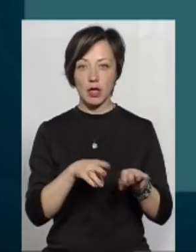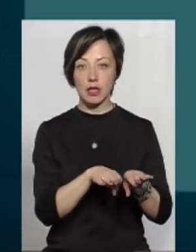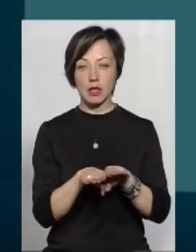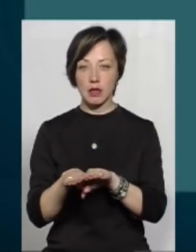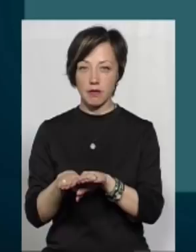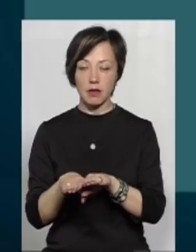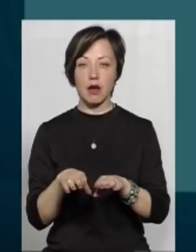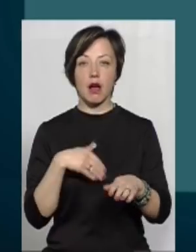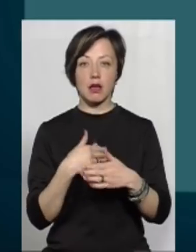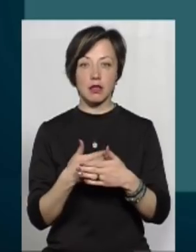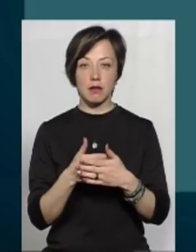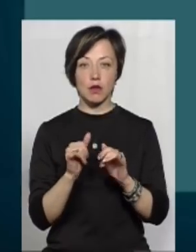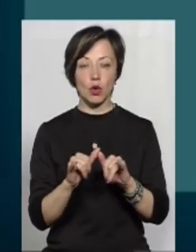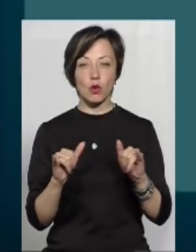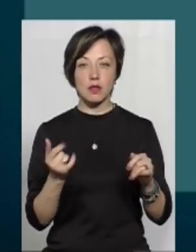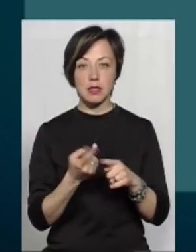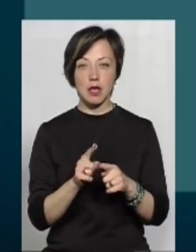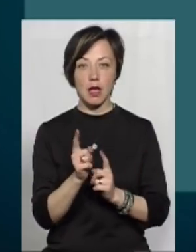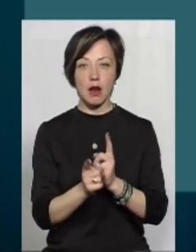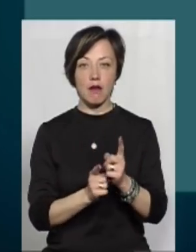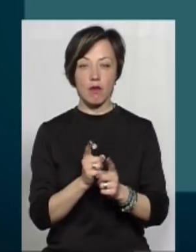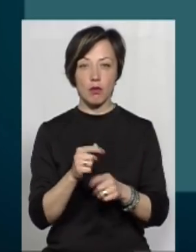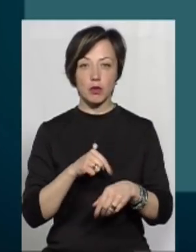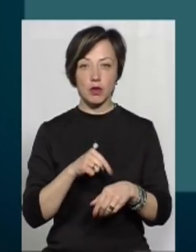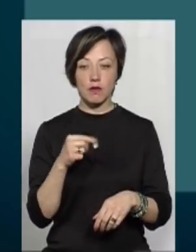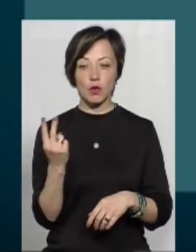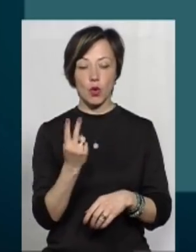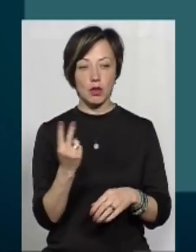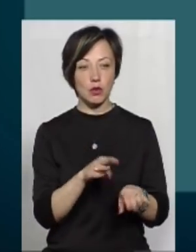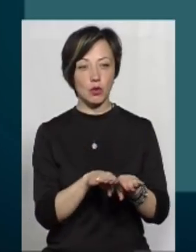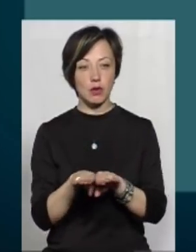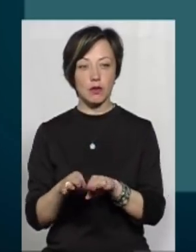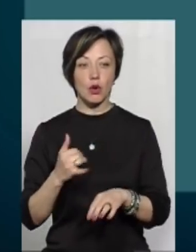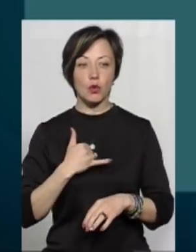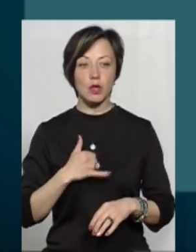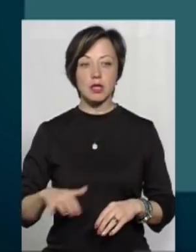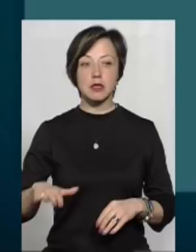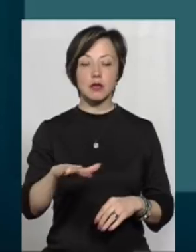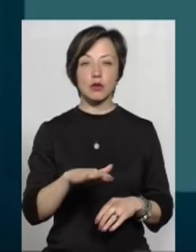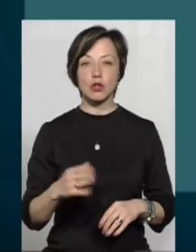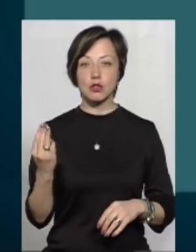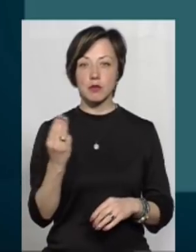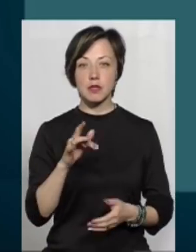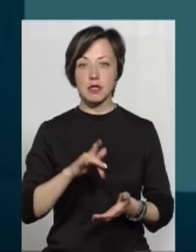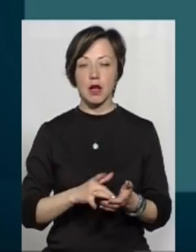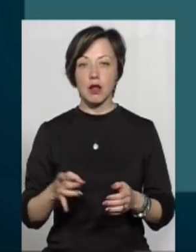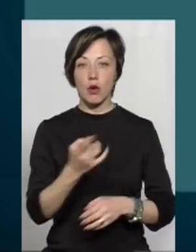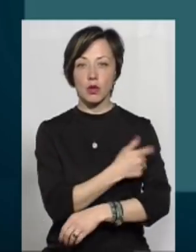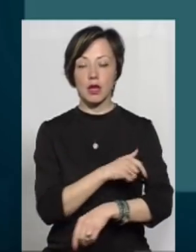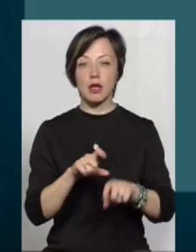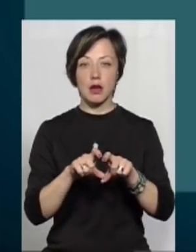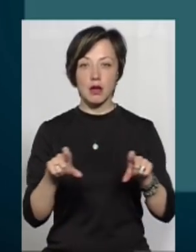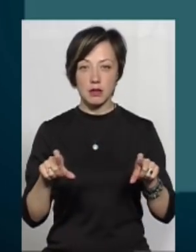року активний розвиток цієї реформи торкнеться і вторинного рівня. На території Шепетівської центральної районної лікарні